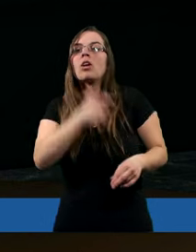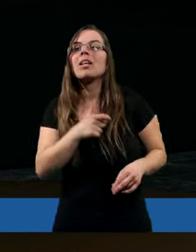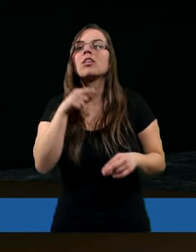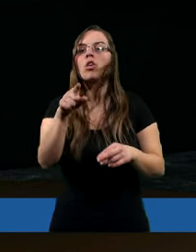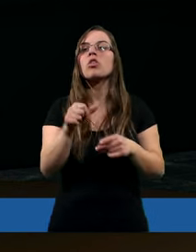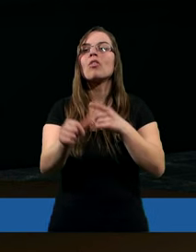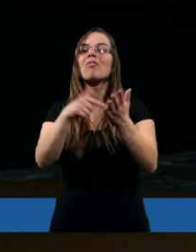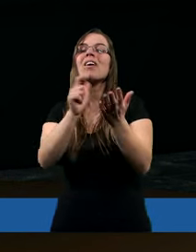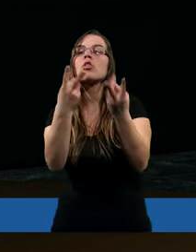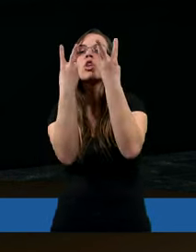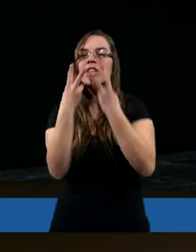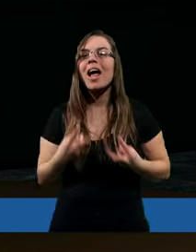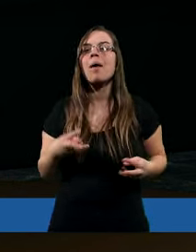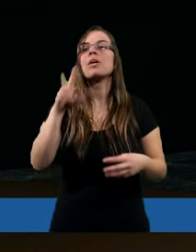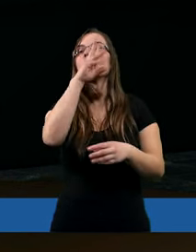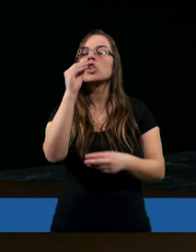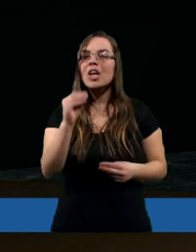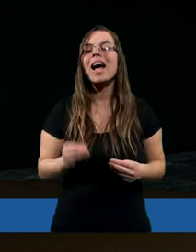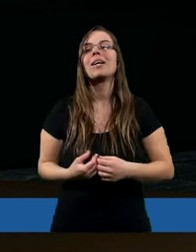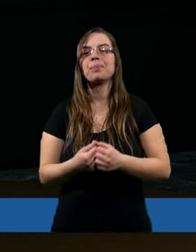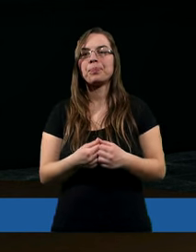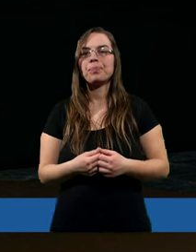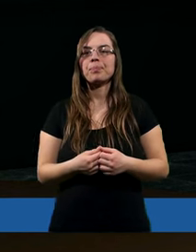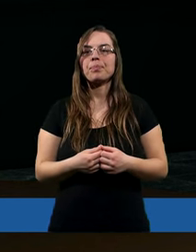to co tu właśnie czytamy, że